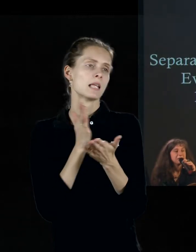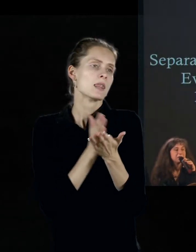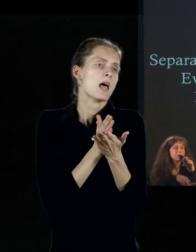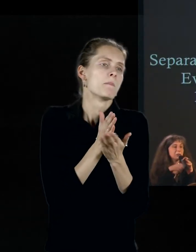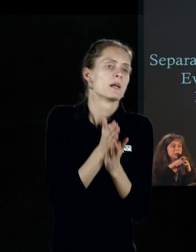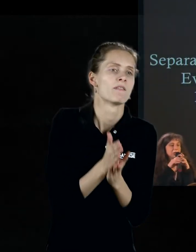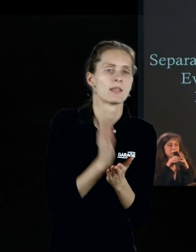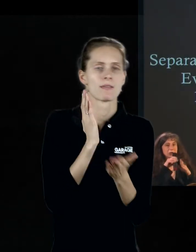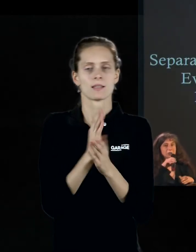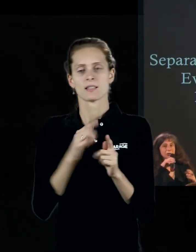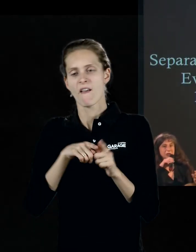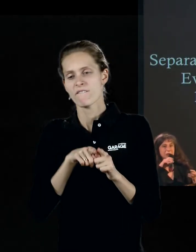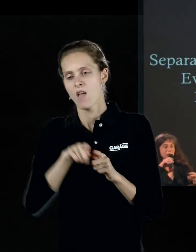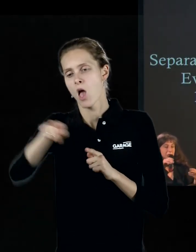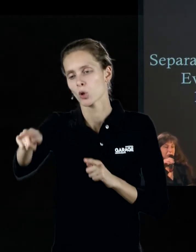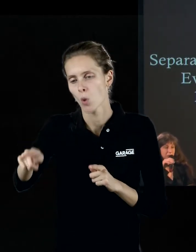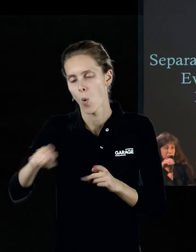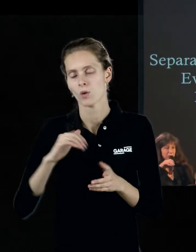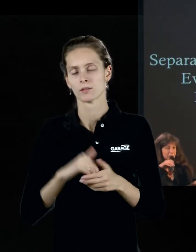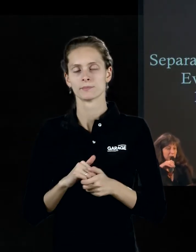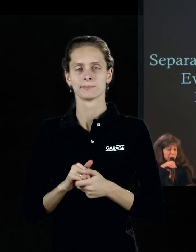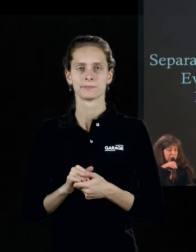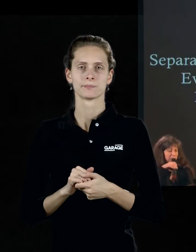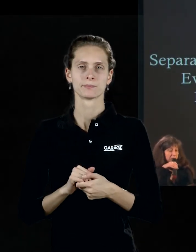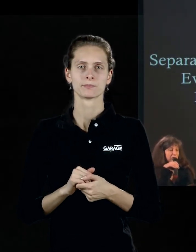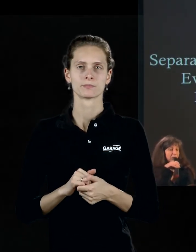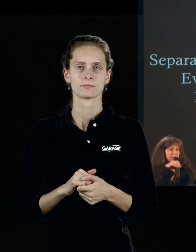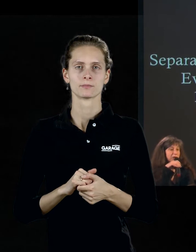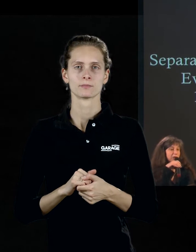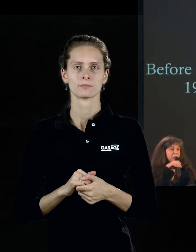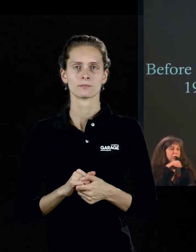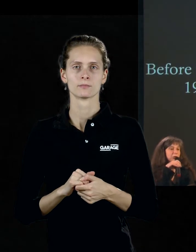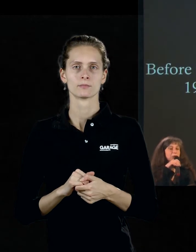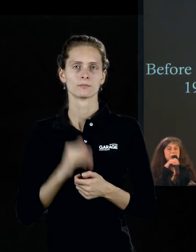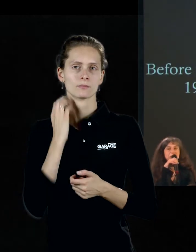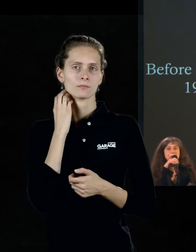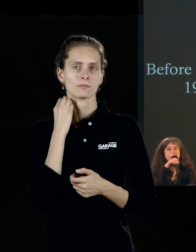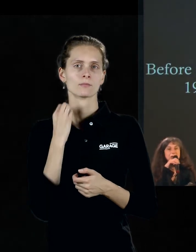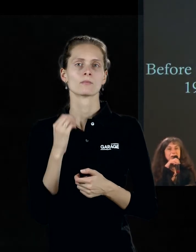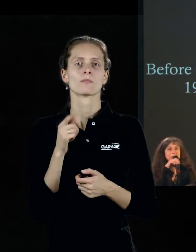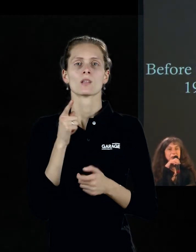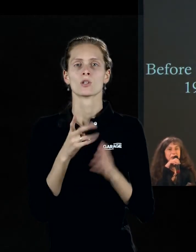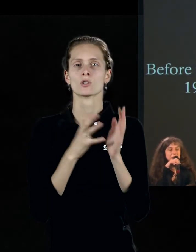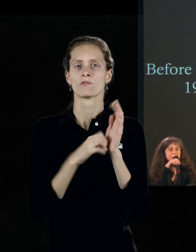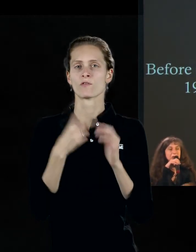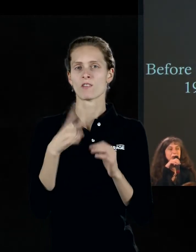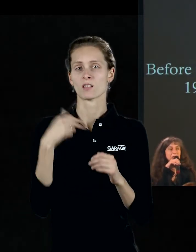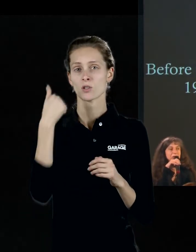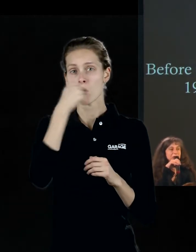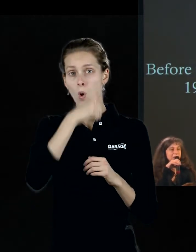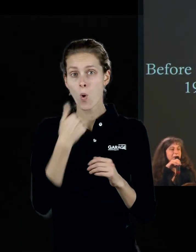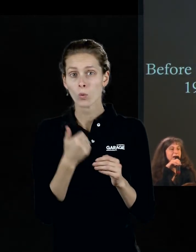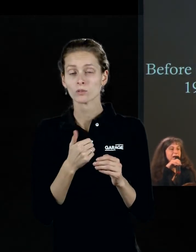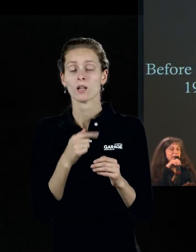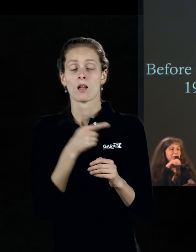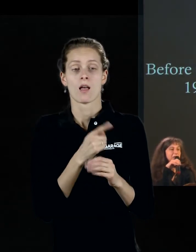есть некие векторы. Вот такие замечательные простые вещи, как в 20-х годах, в которых существуют только стрелки, в которых существует только